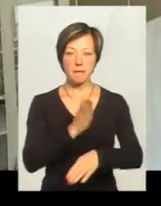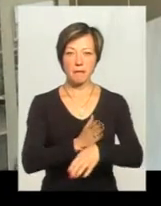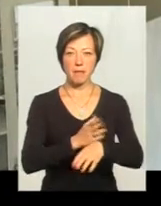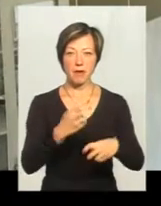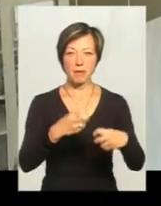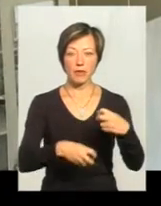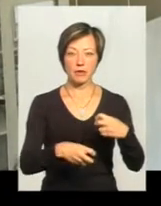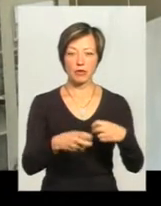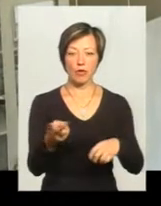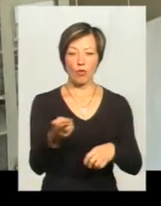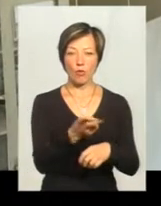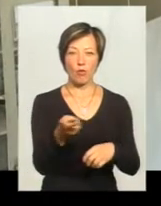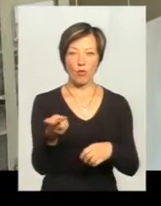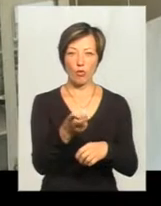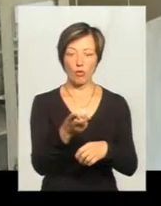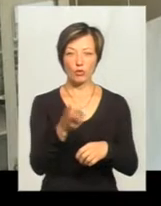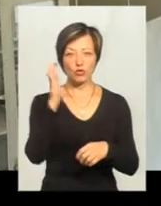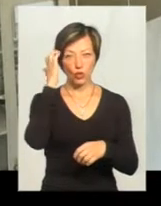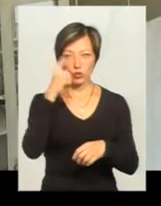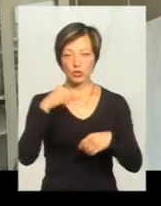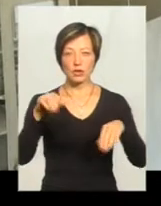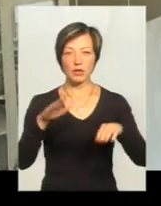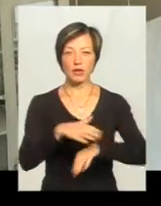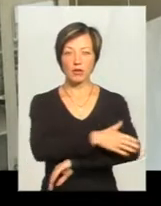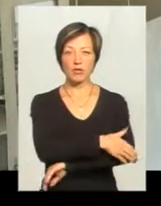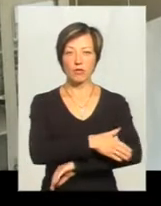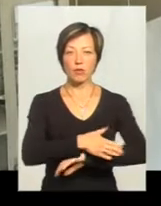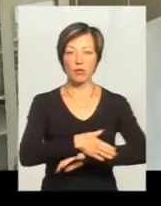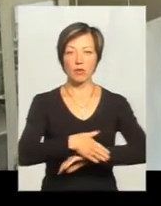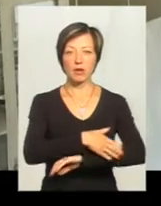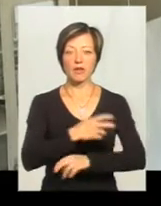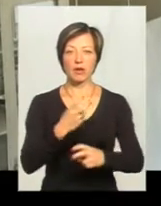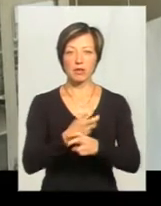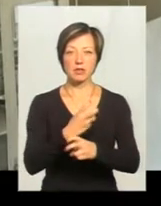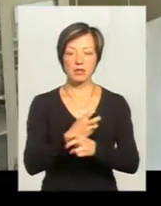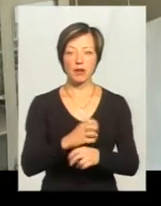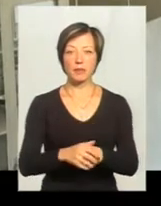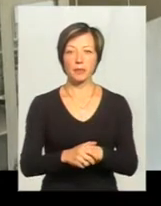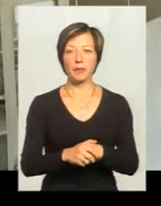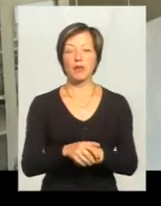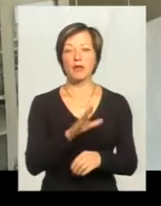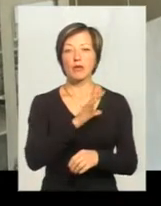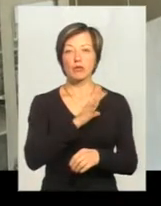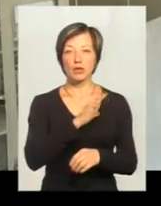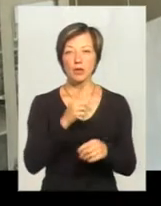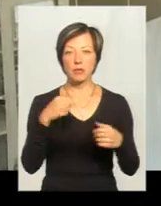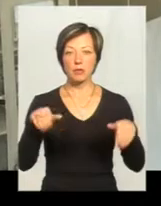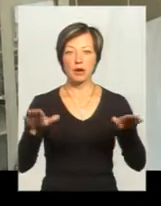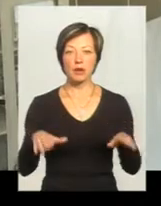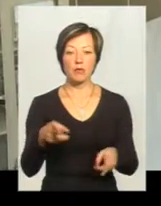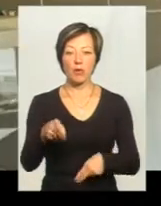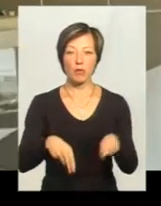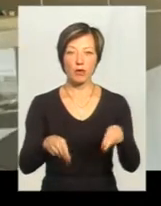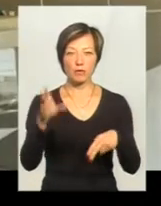журовля, так і в другого чорного журавля, ліктіва і променева кістка. Були птахи прооперовані